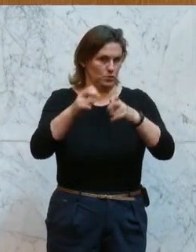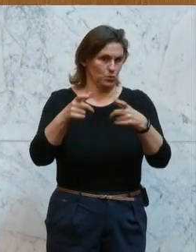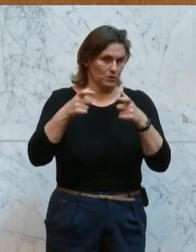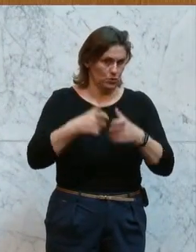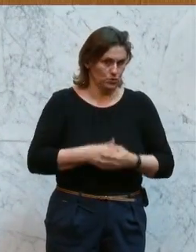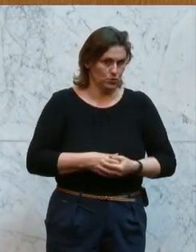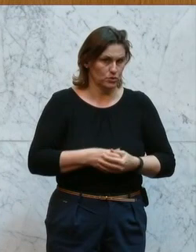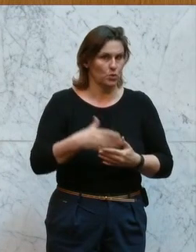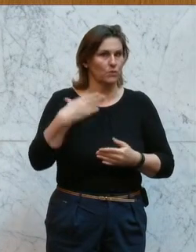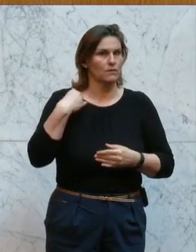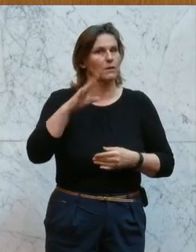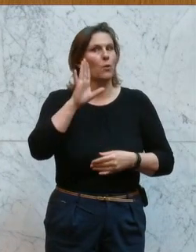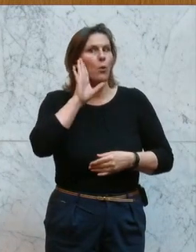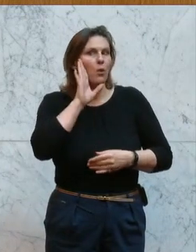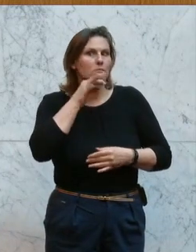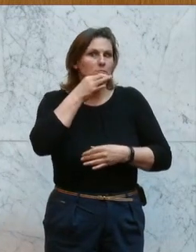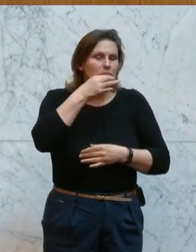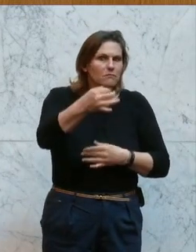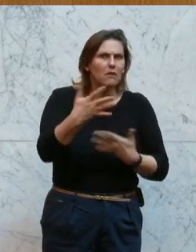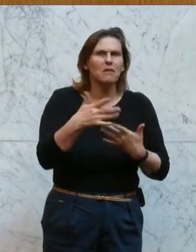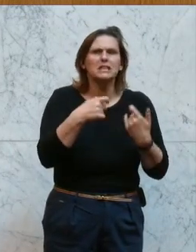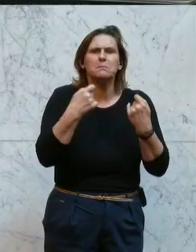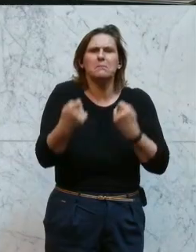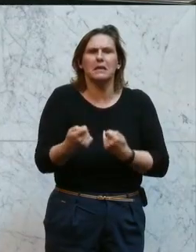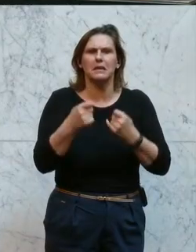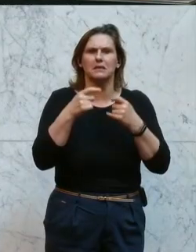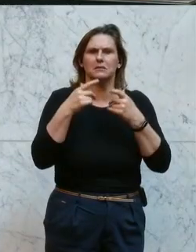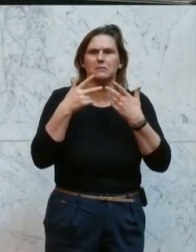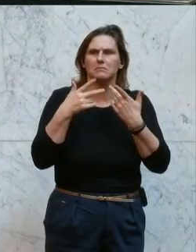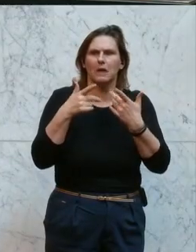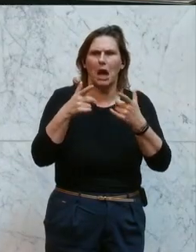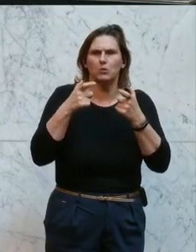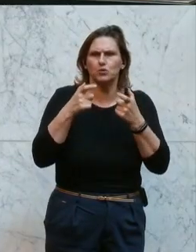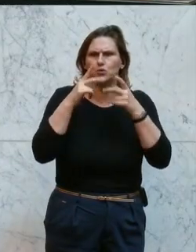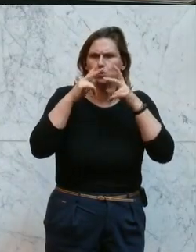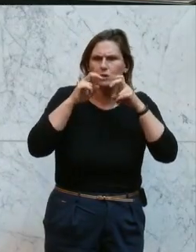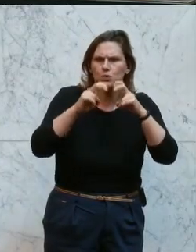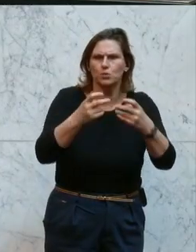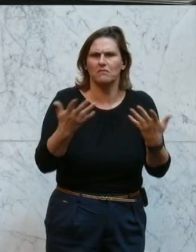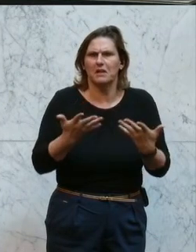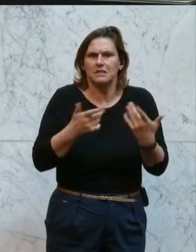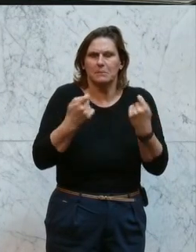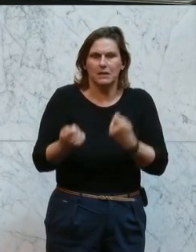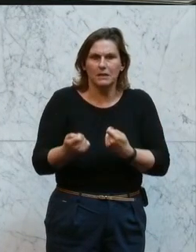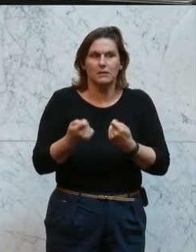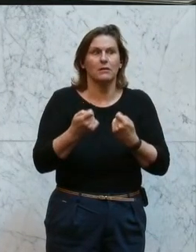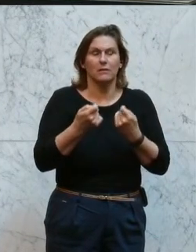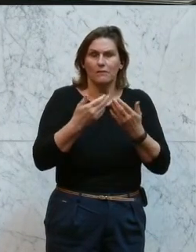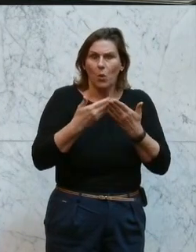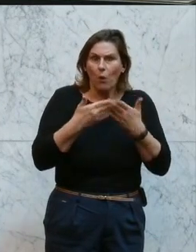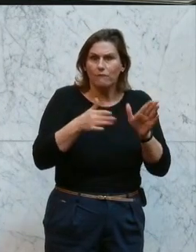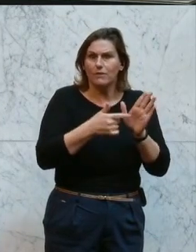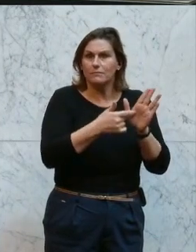wieder hört man die Anfrage, was bringt denn so ein Ausschuss? Ja, die Offenlegung diverser